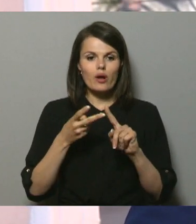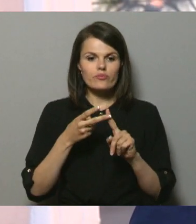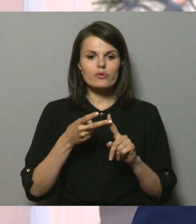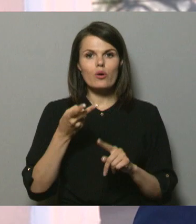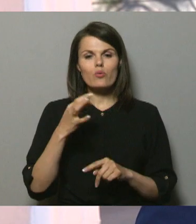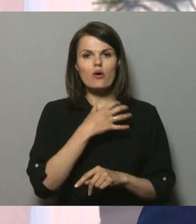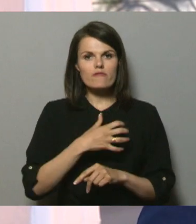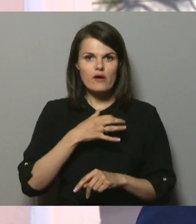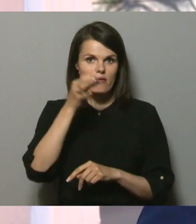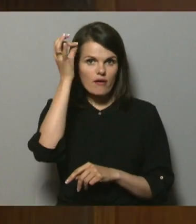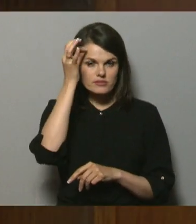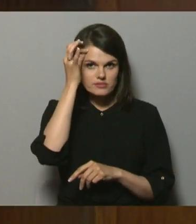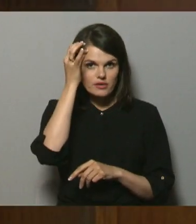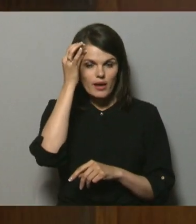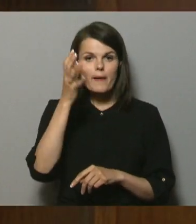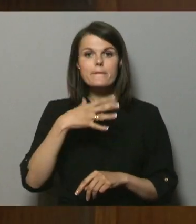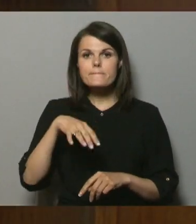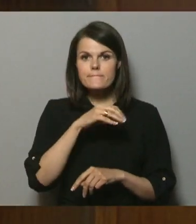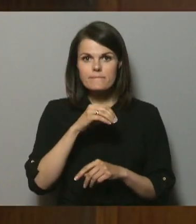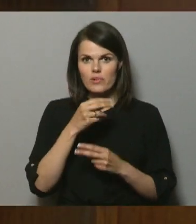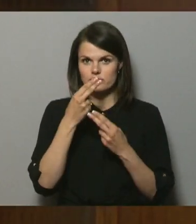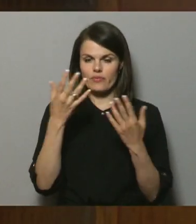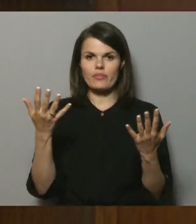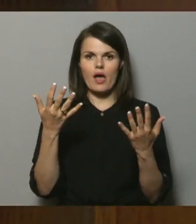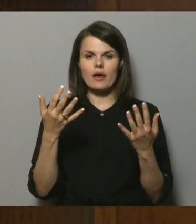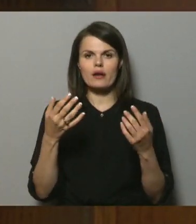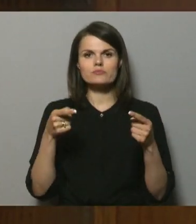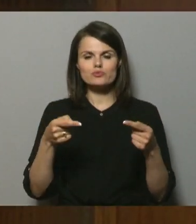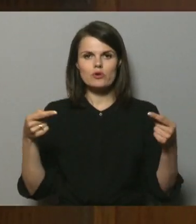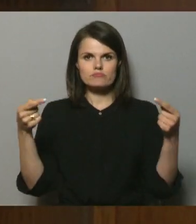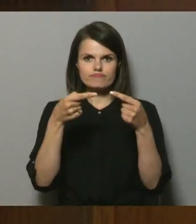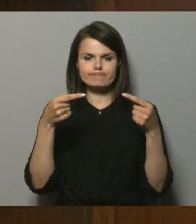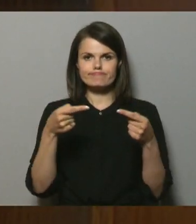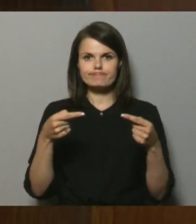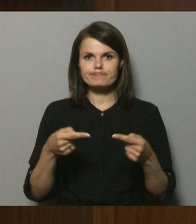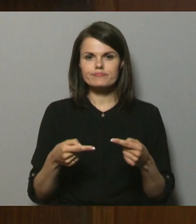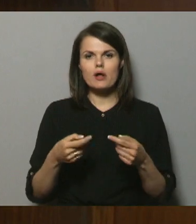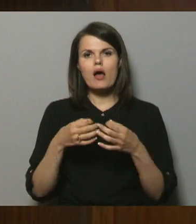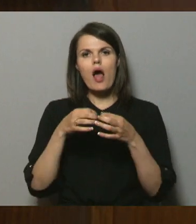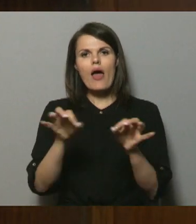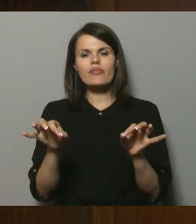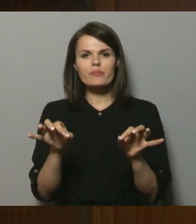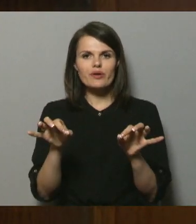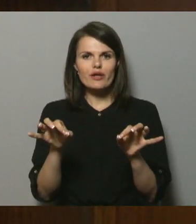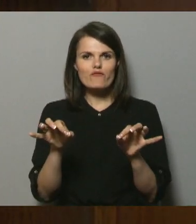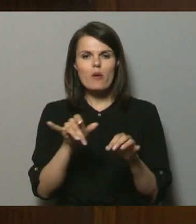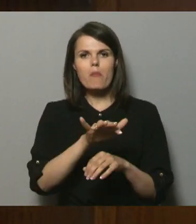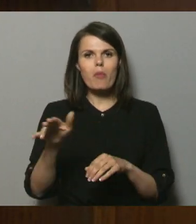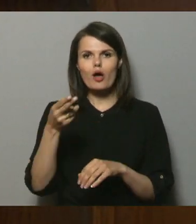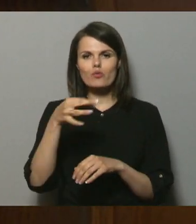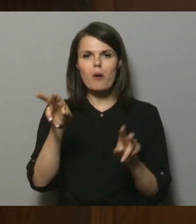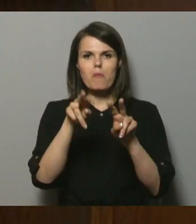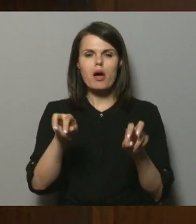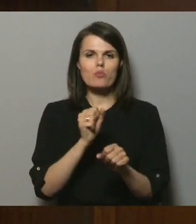būtu jāmin, ka mēs īsti neredzam šo korrelāciju starp atbrīvojumu bērnu no